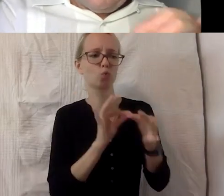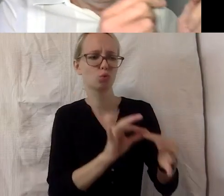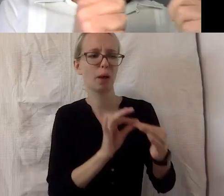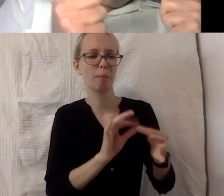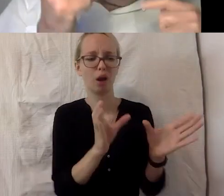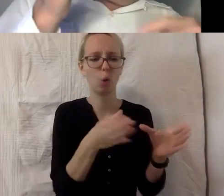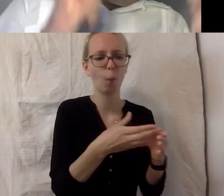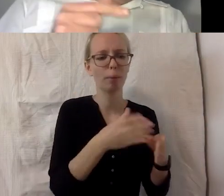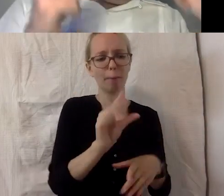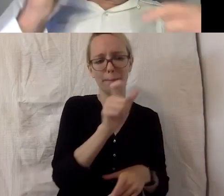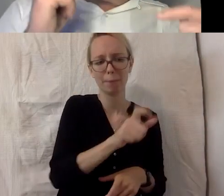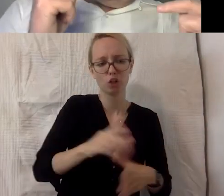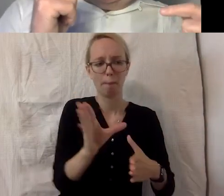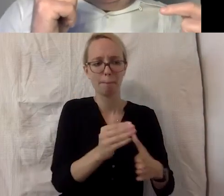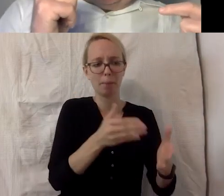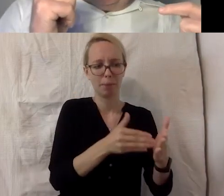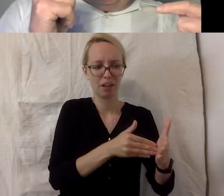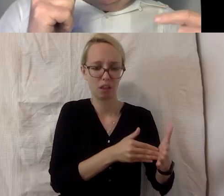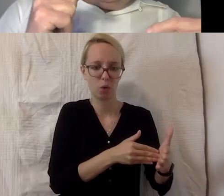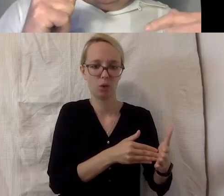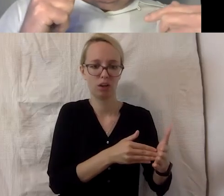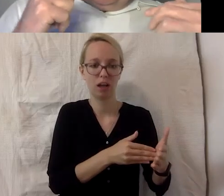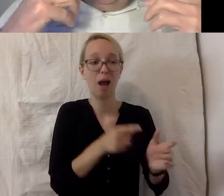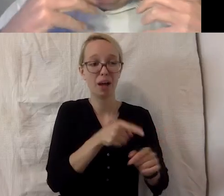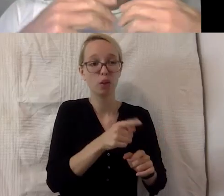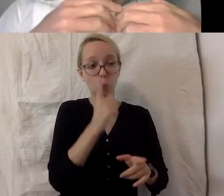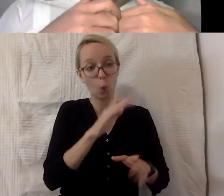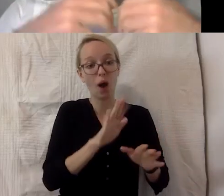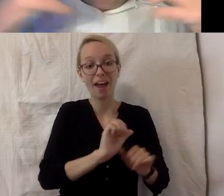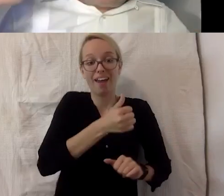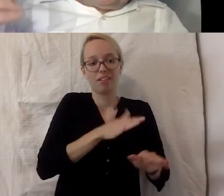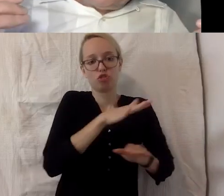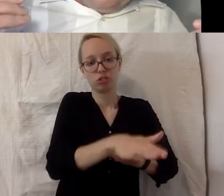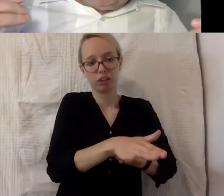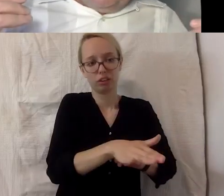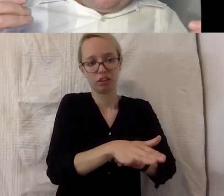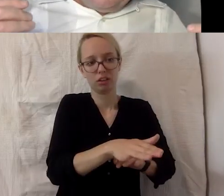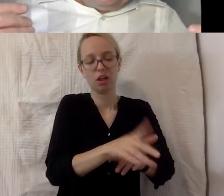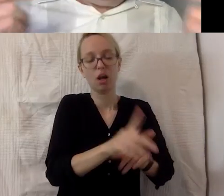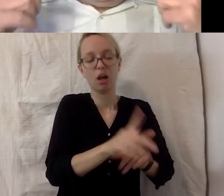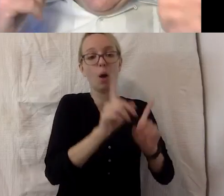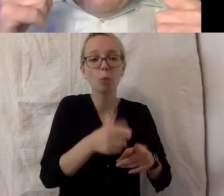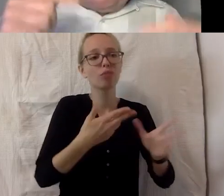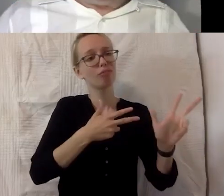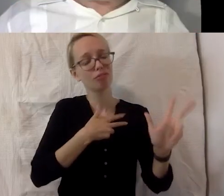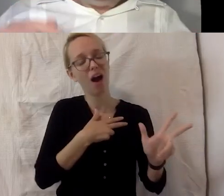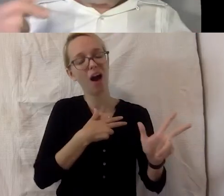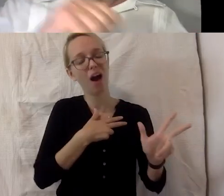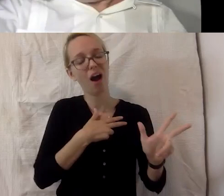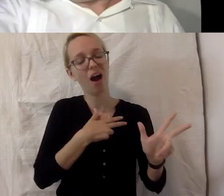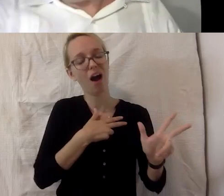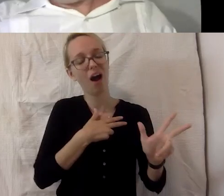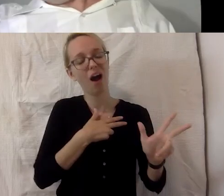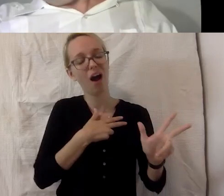wird. Aber dass hier jetzt endlich Schrittmacher sind für die Innovationen, für eine wesentlich humanere Gesellschaft, die es jeden betrifft,